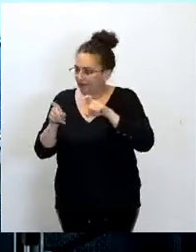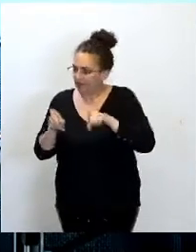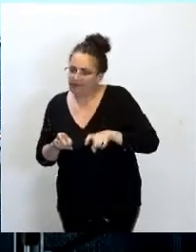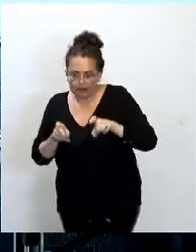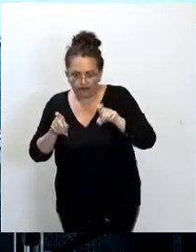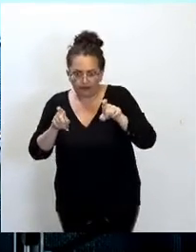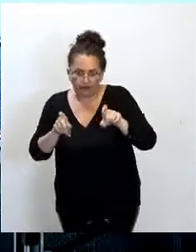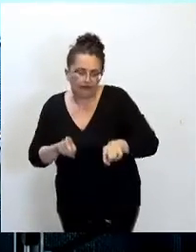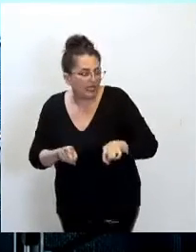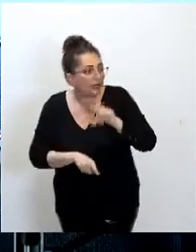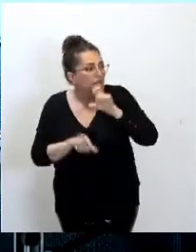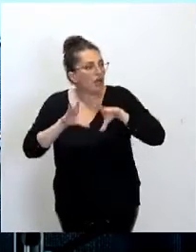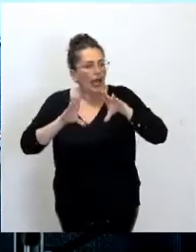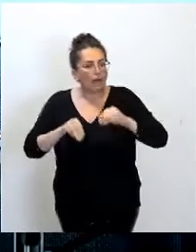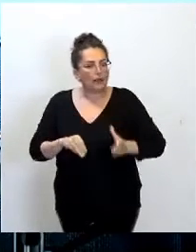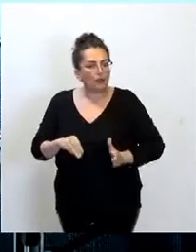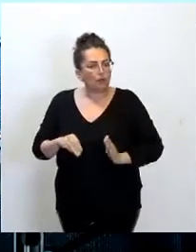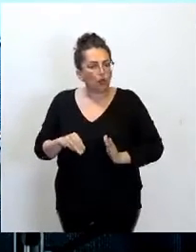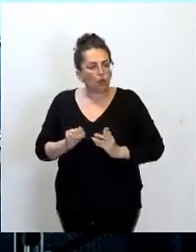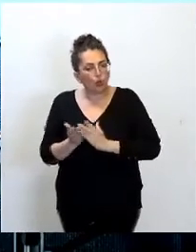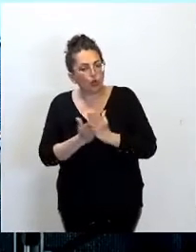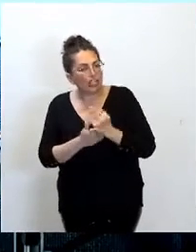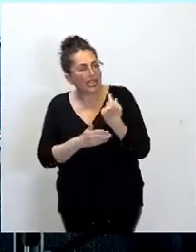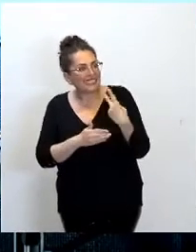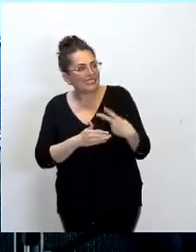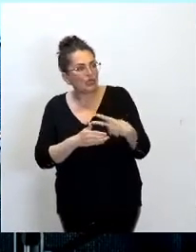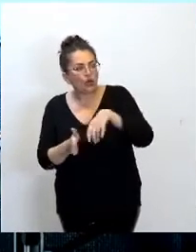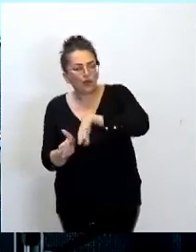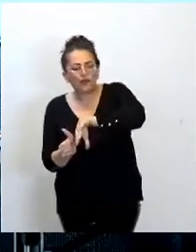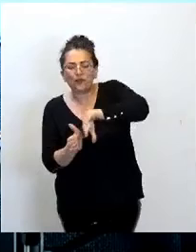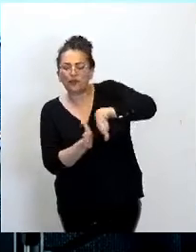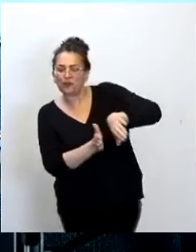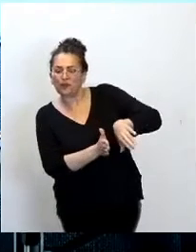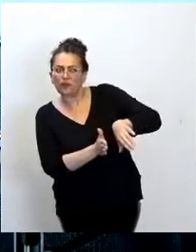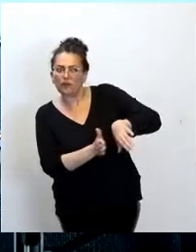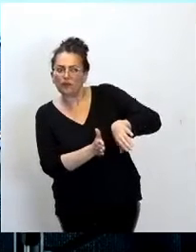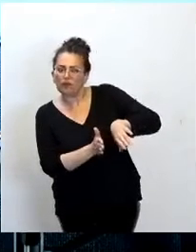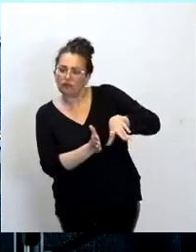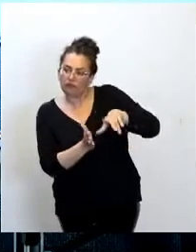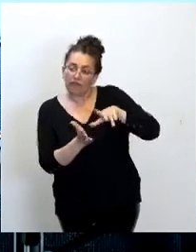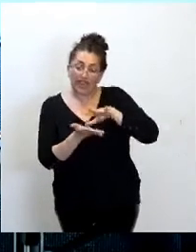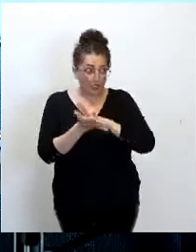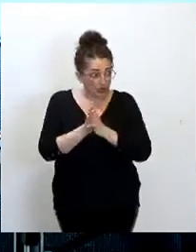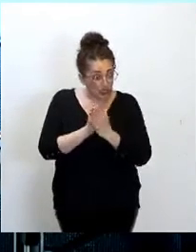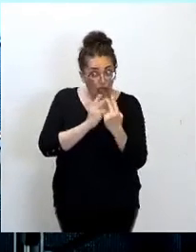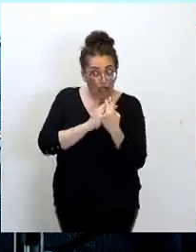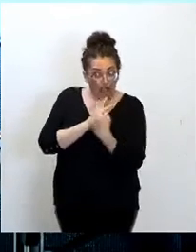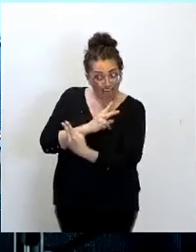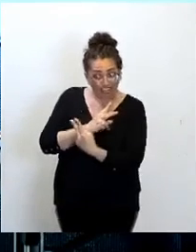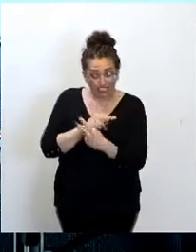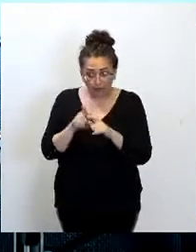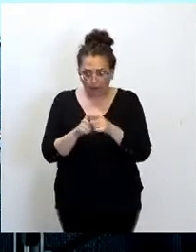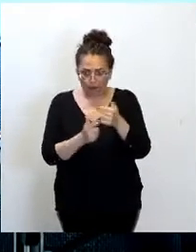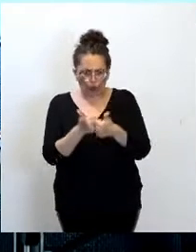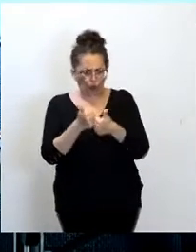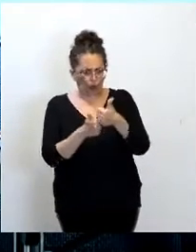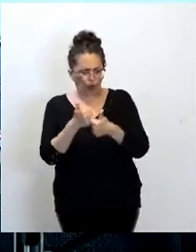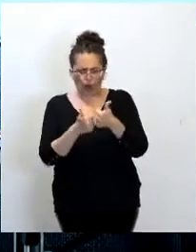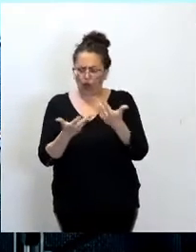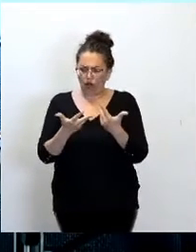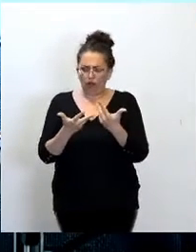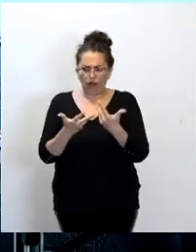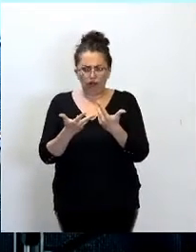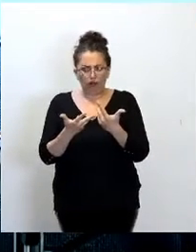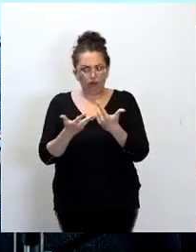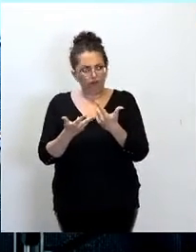bordelais de voir leurs projets retenus, vous les mettez en concurrence avec des associations qui peut-être d'ailleurs perçoivent déjà